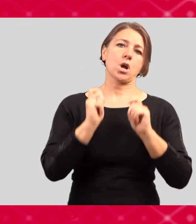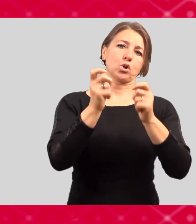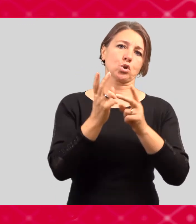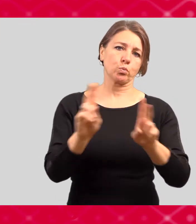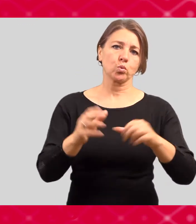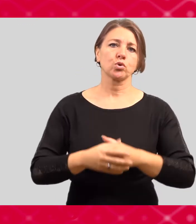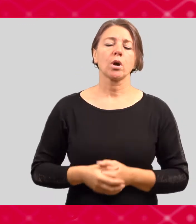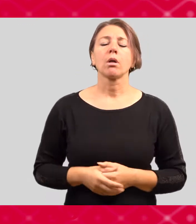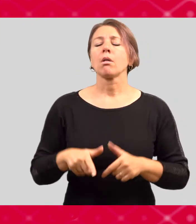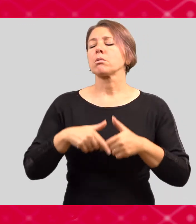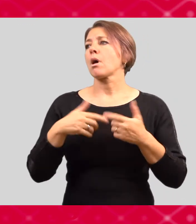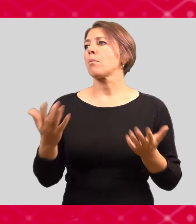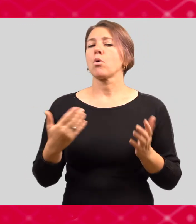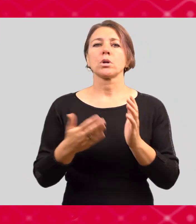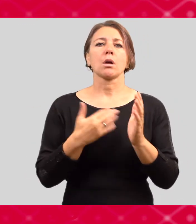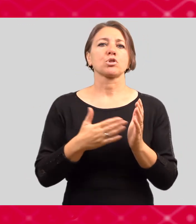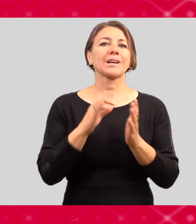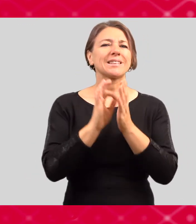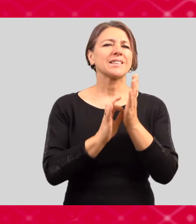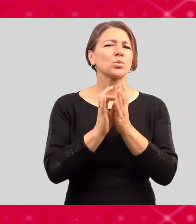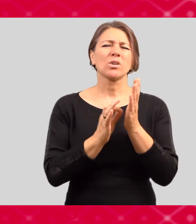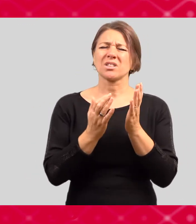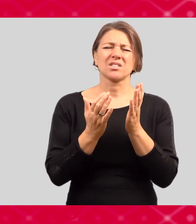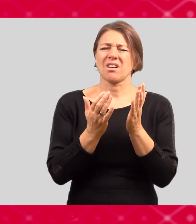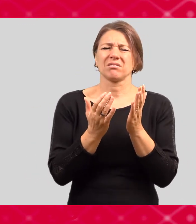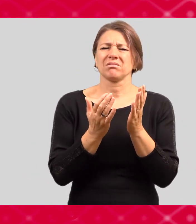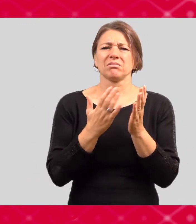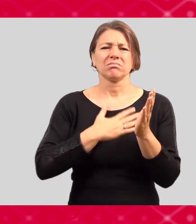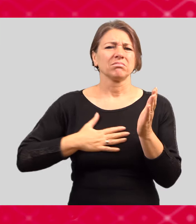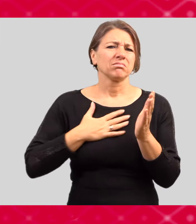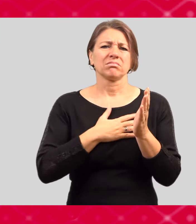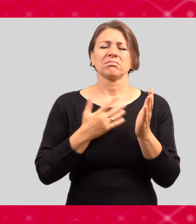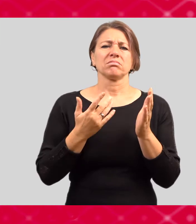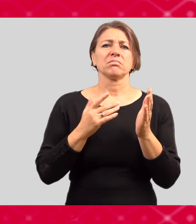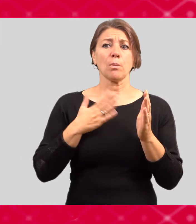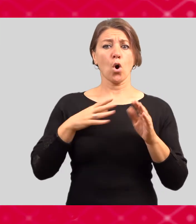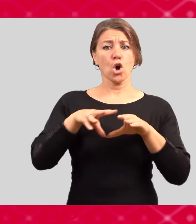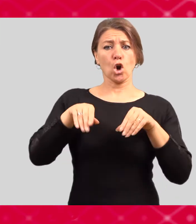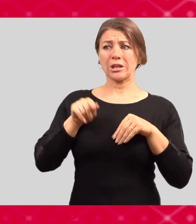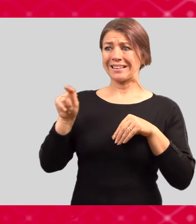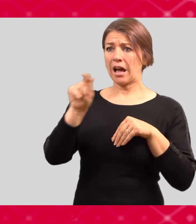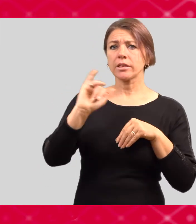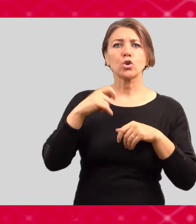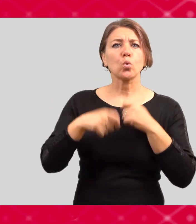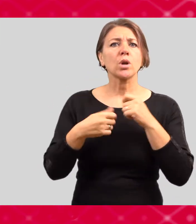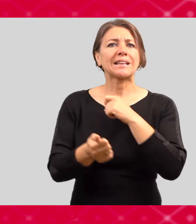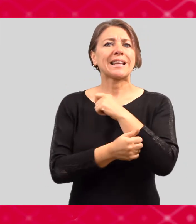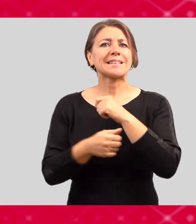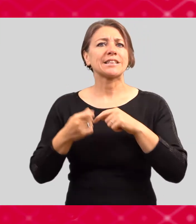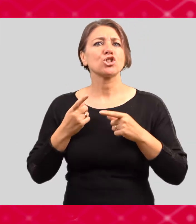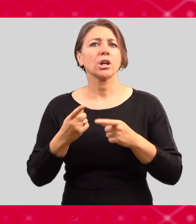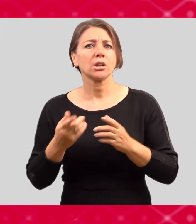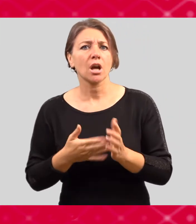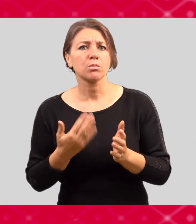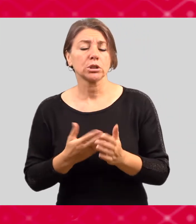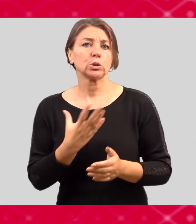Pokud se dostanete do nějaké obtížné situace díky trestnému činu někoho nebo další